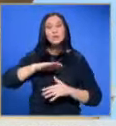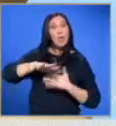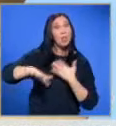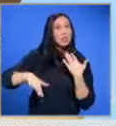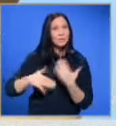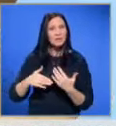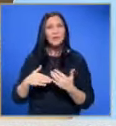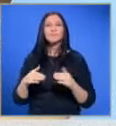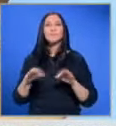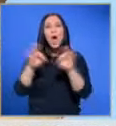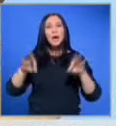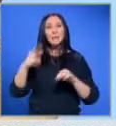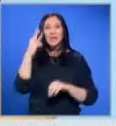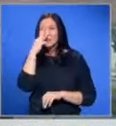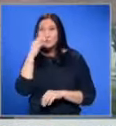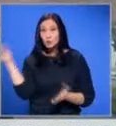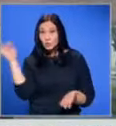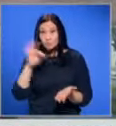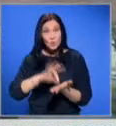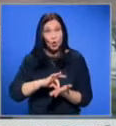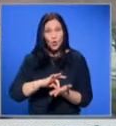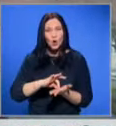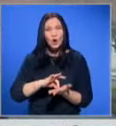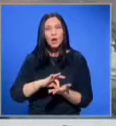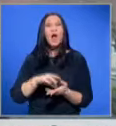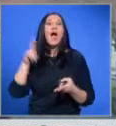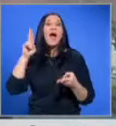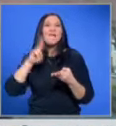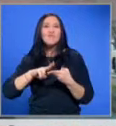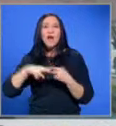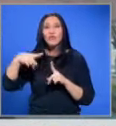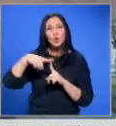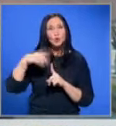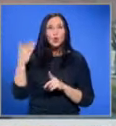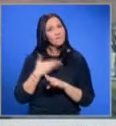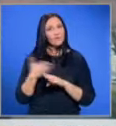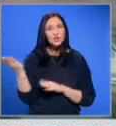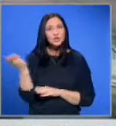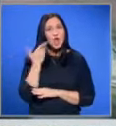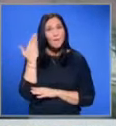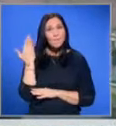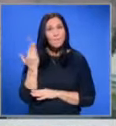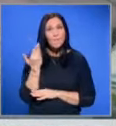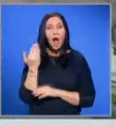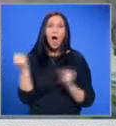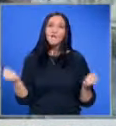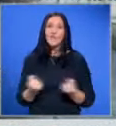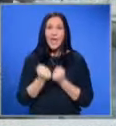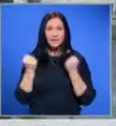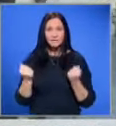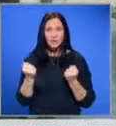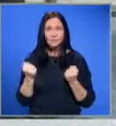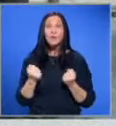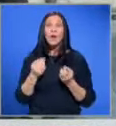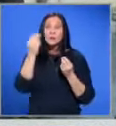на меса. В рамките на 3 минути дойдох, Влади и Тодор вече бяха в действие.